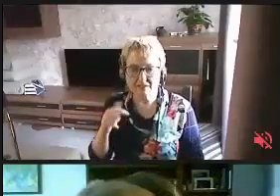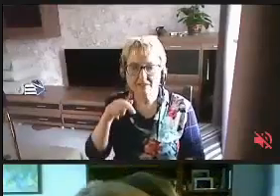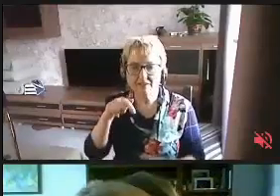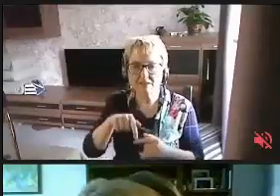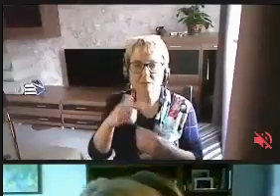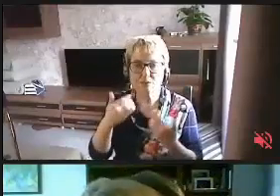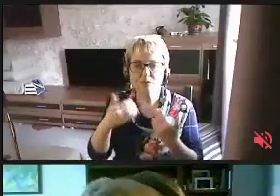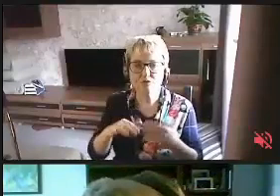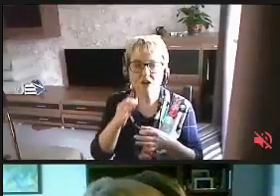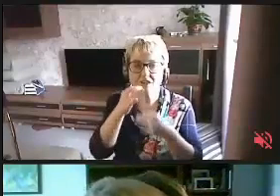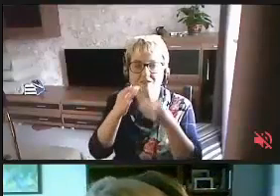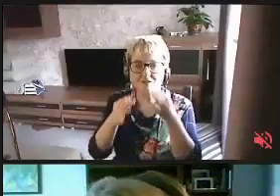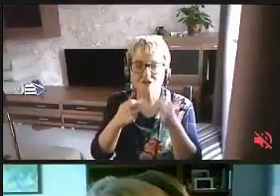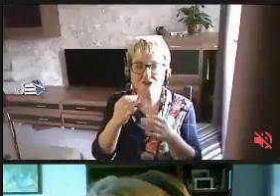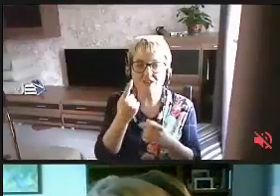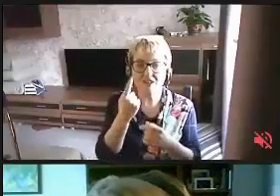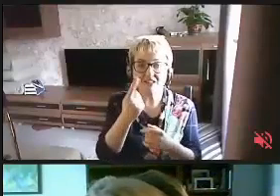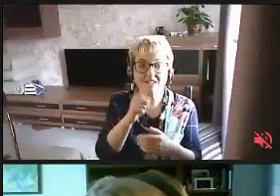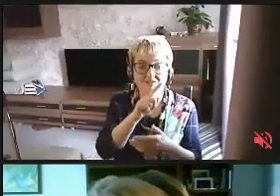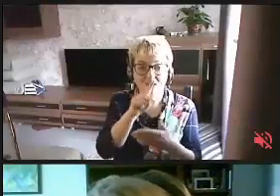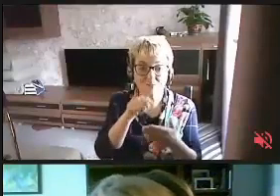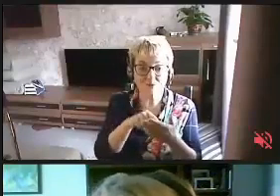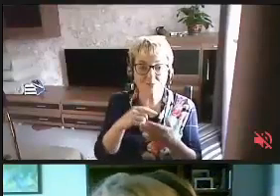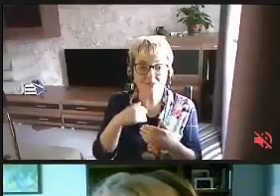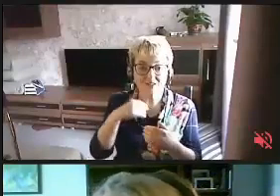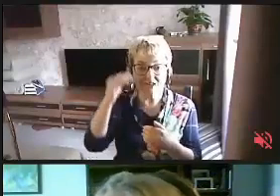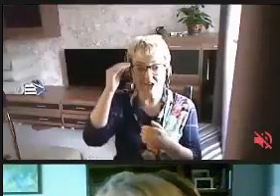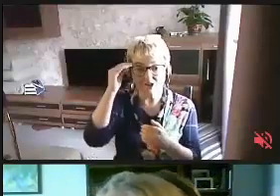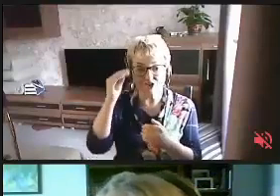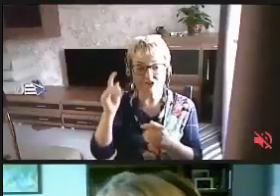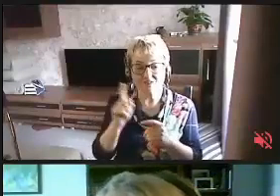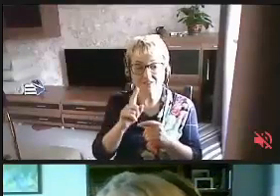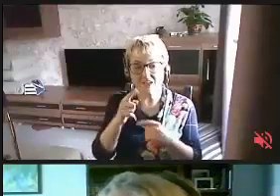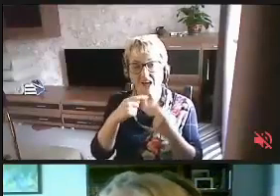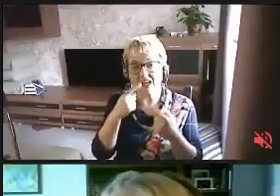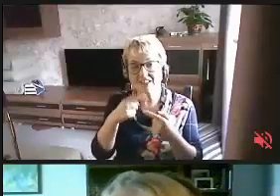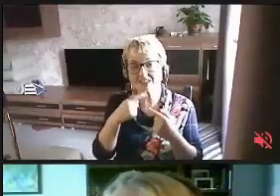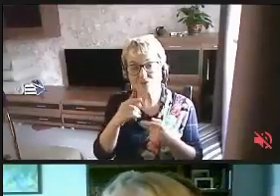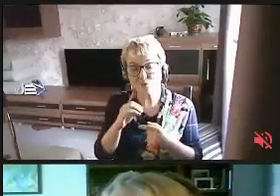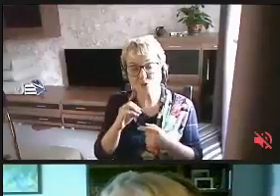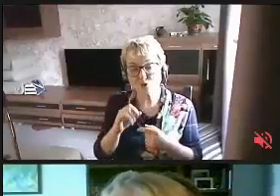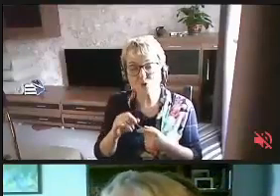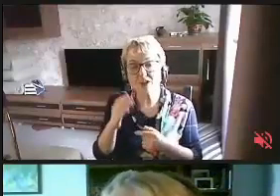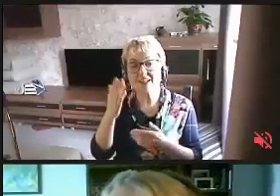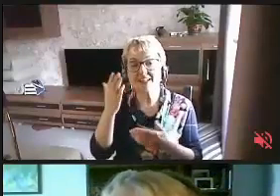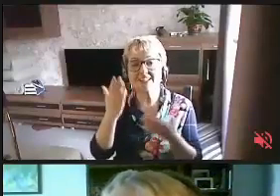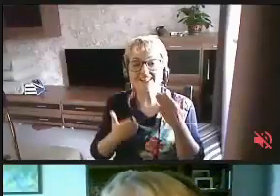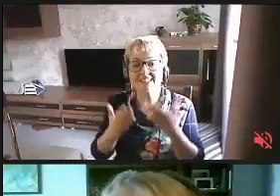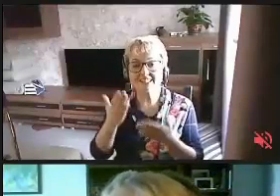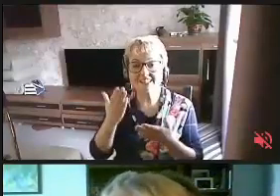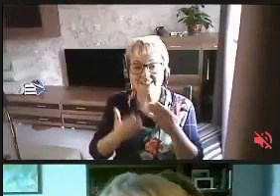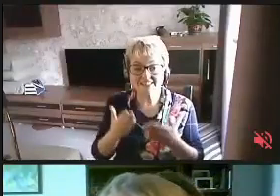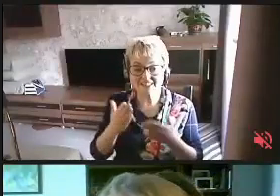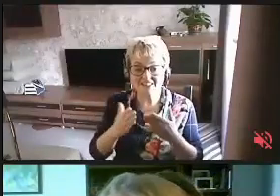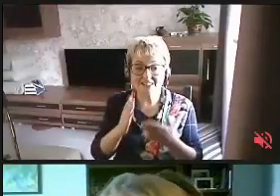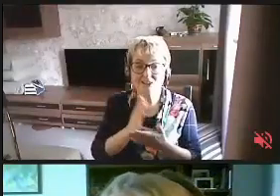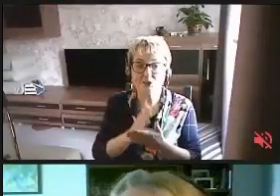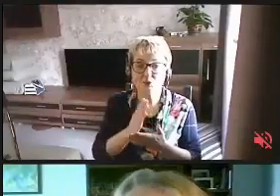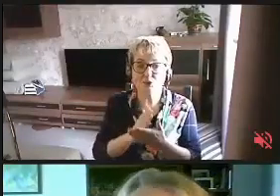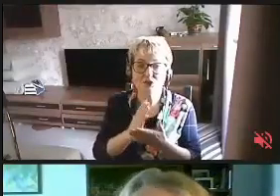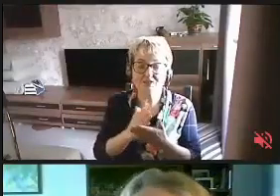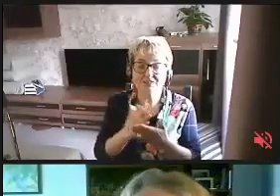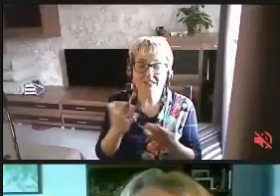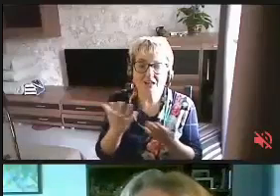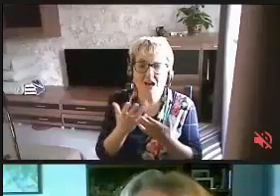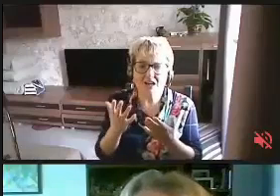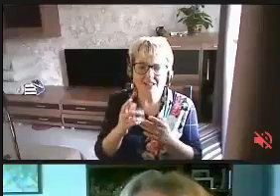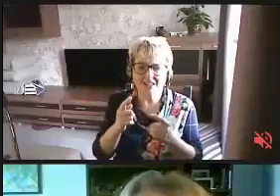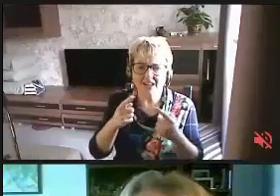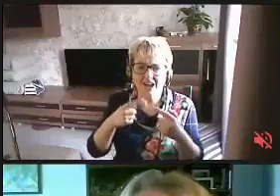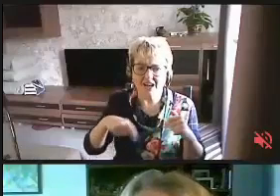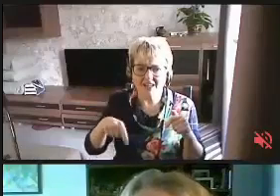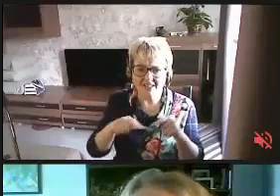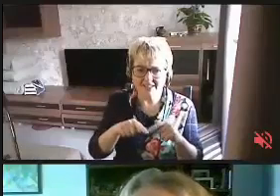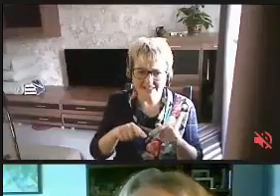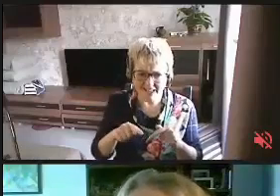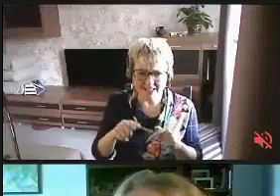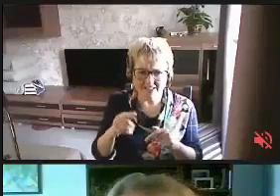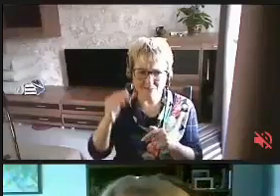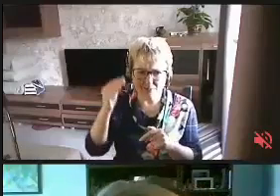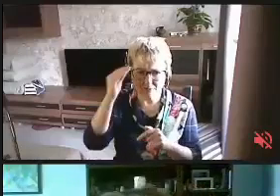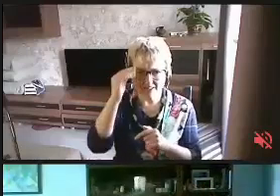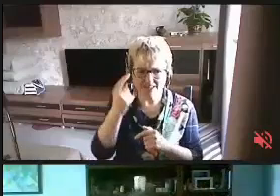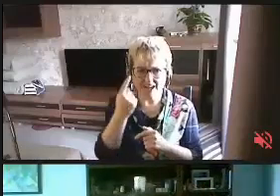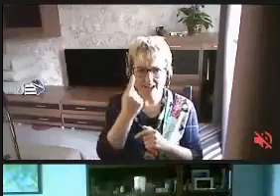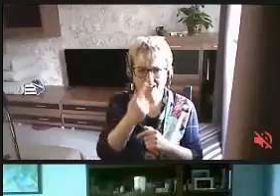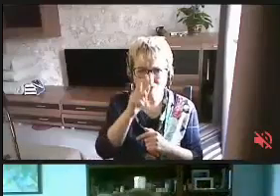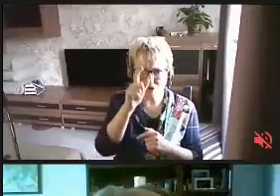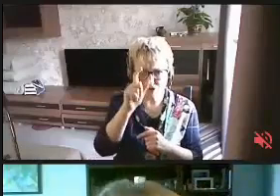уже начала отвечать на один вопрос. Мне кажется, я все-таки сейчас озвучу. Если существуют какие-то организации, вот, мнение